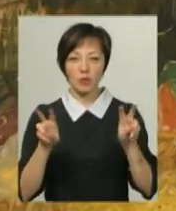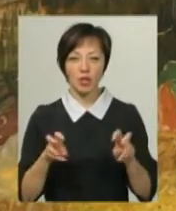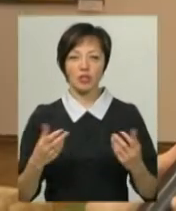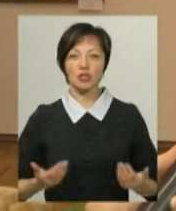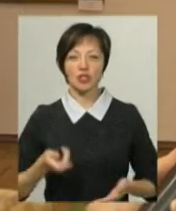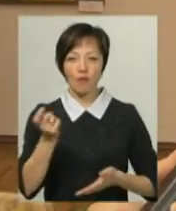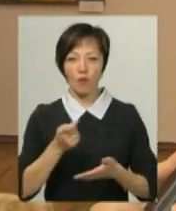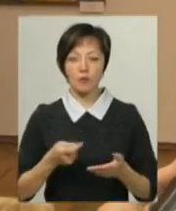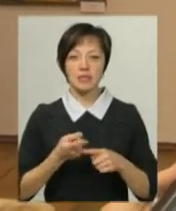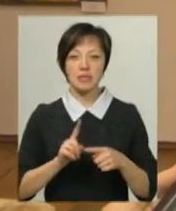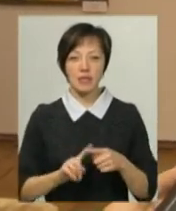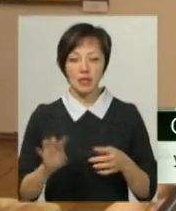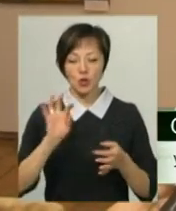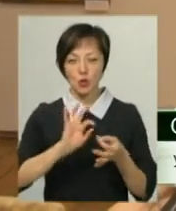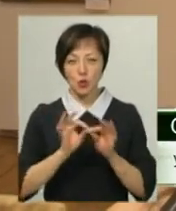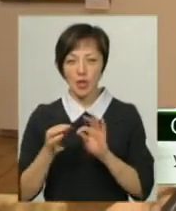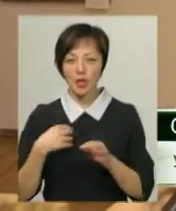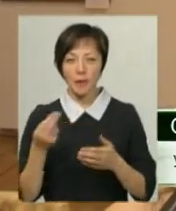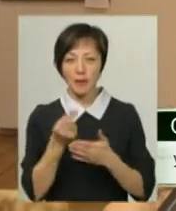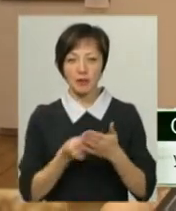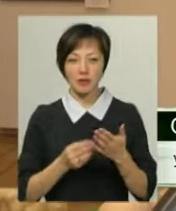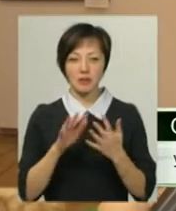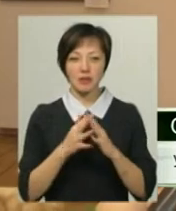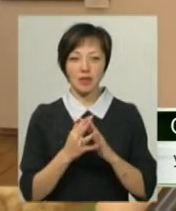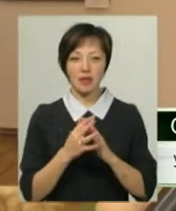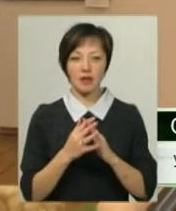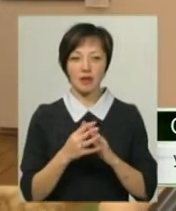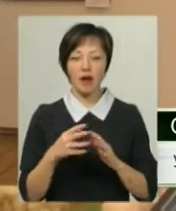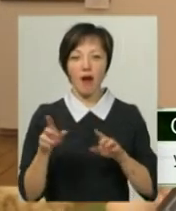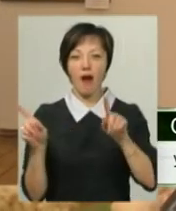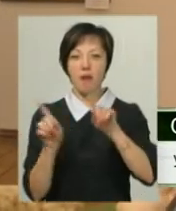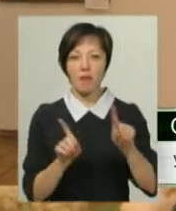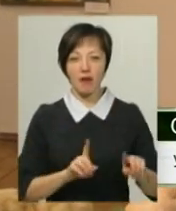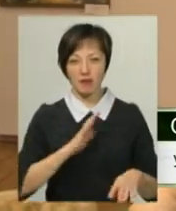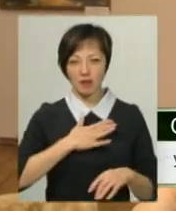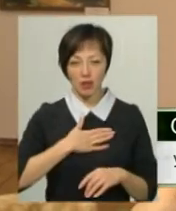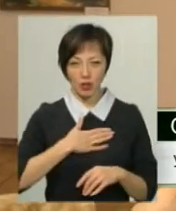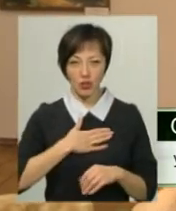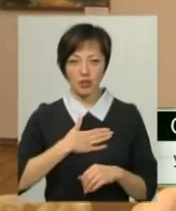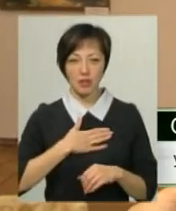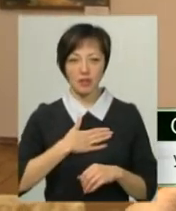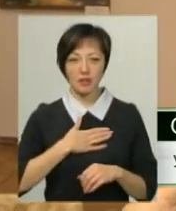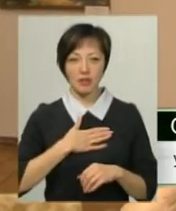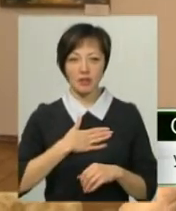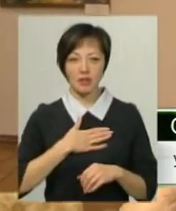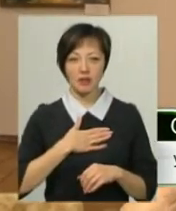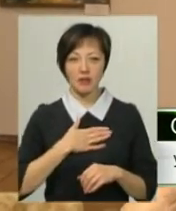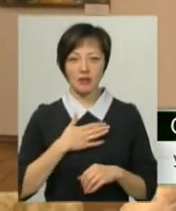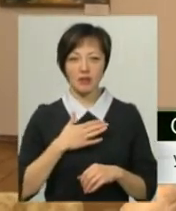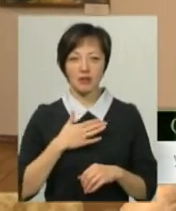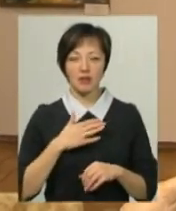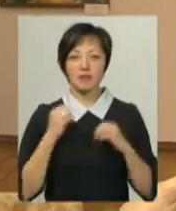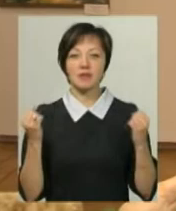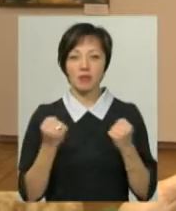«Живопис». Цей сюжет я малювала у селищі Лазищена, в Карпатах наших, на етюдах. Саме